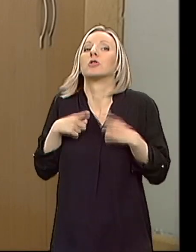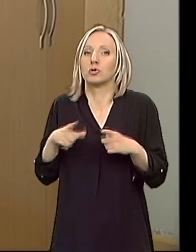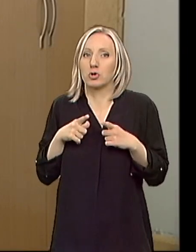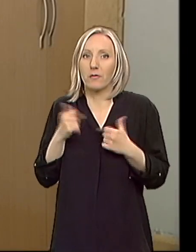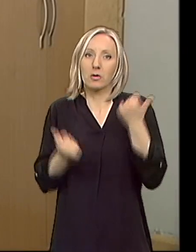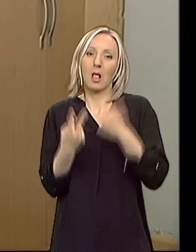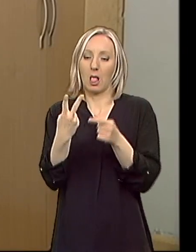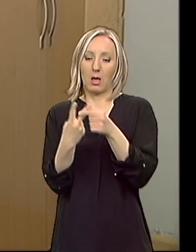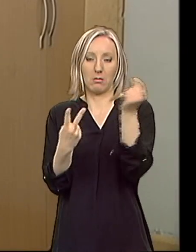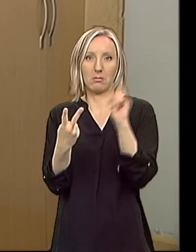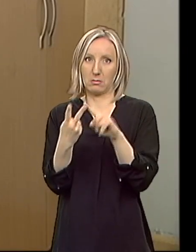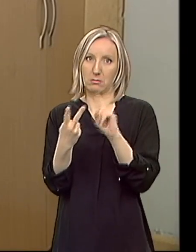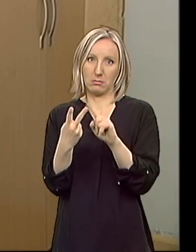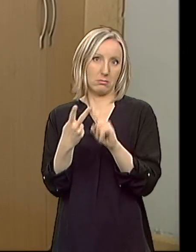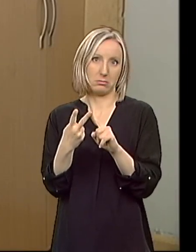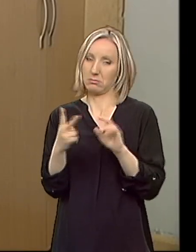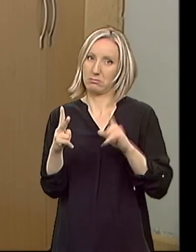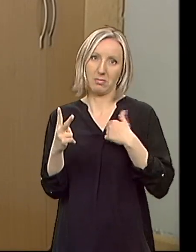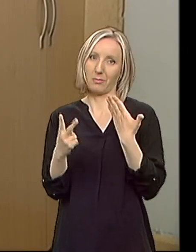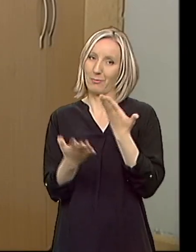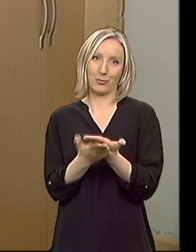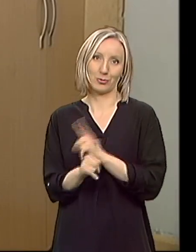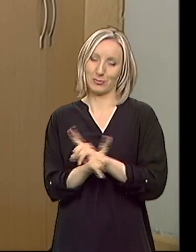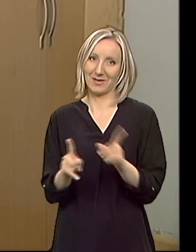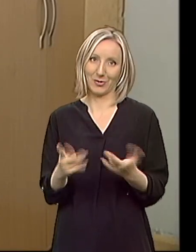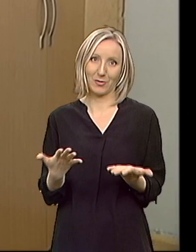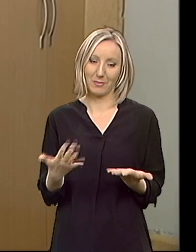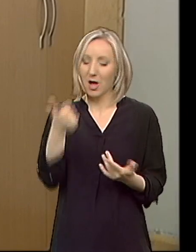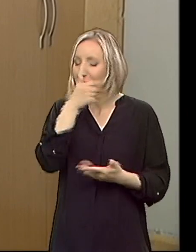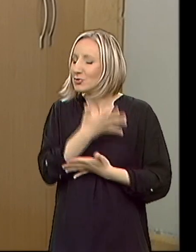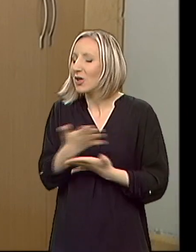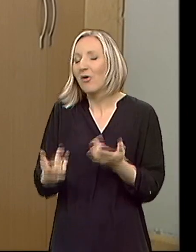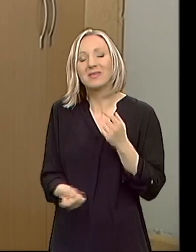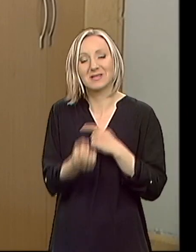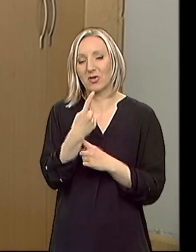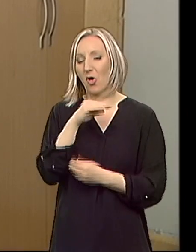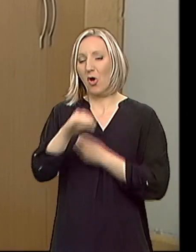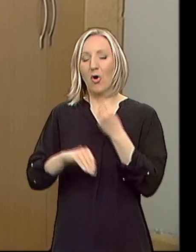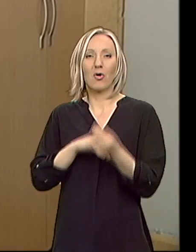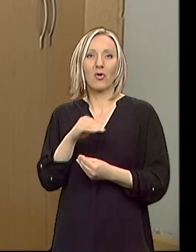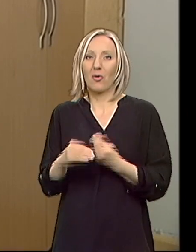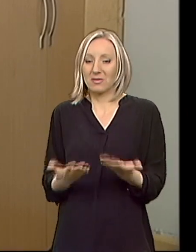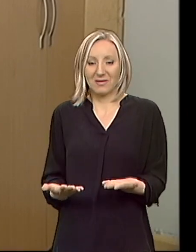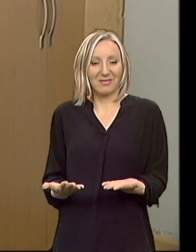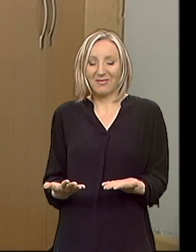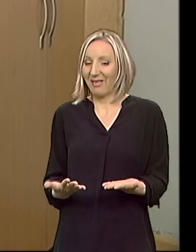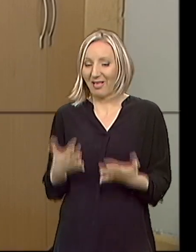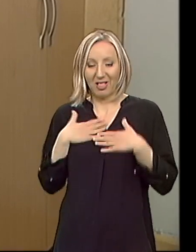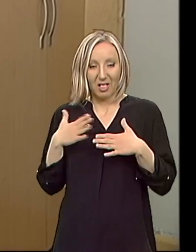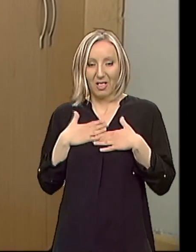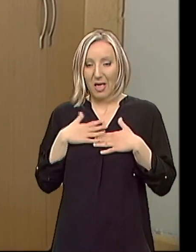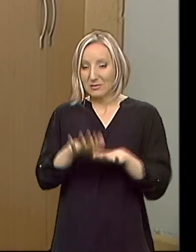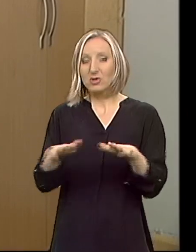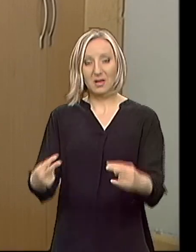ili opet imaš onu drugu stranu koju ne preporučujem nikome. Znači šta god da se desi, roditelji su ti u kojoj deca gledaju